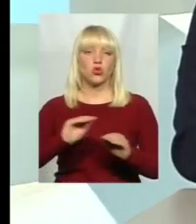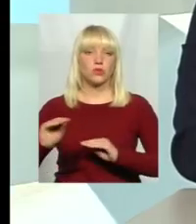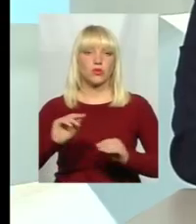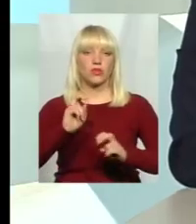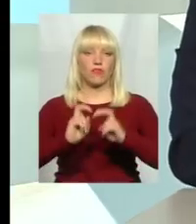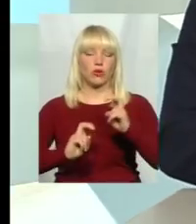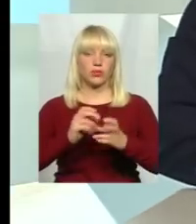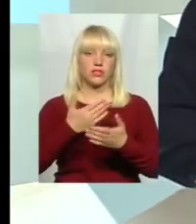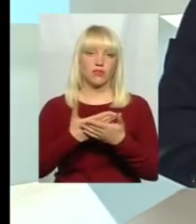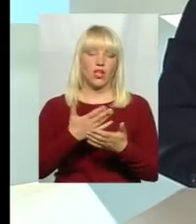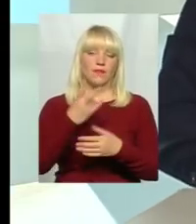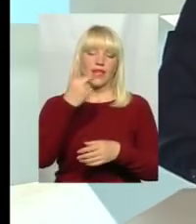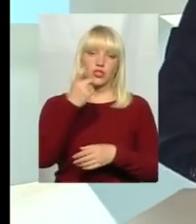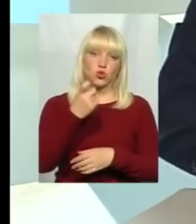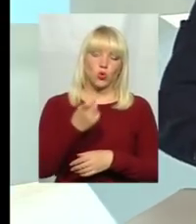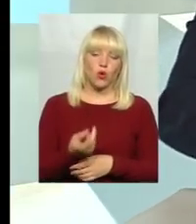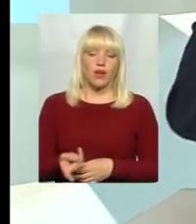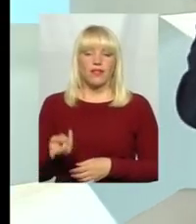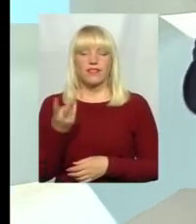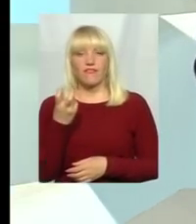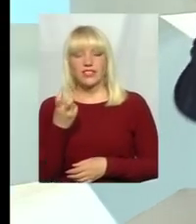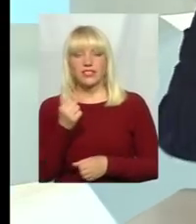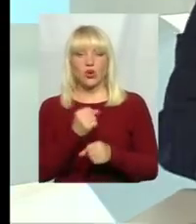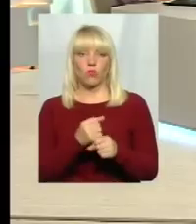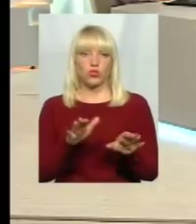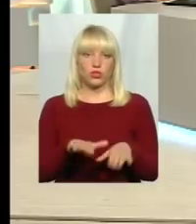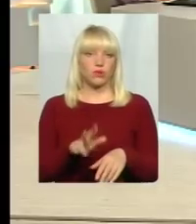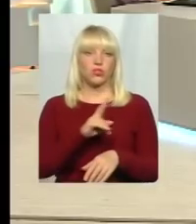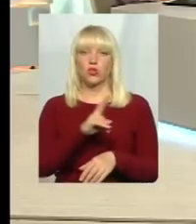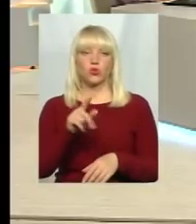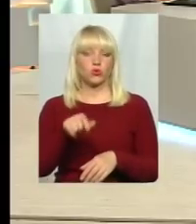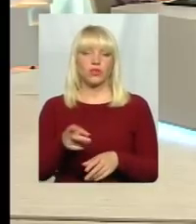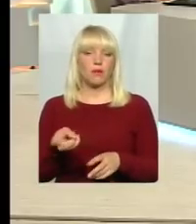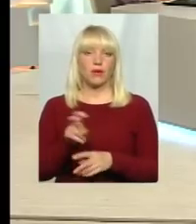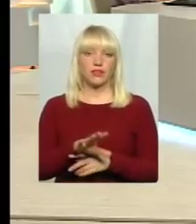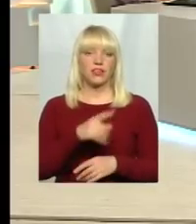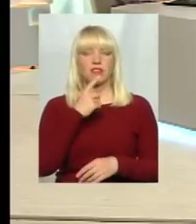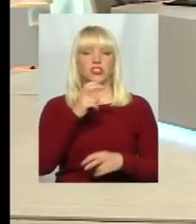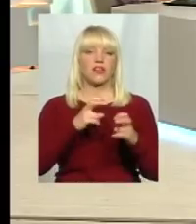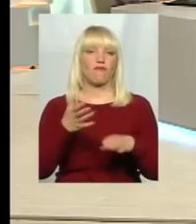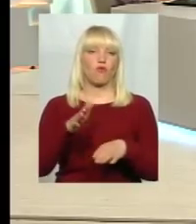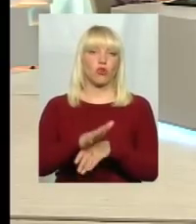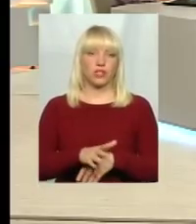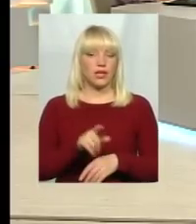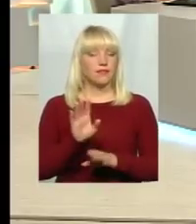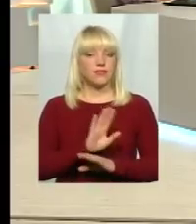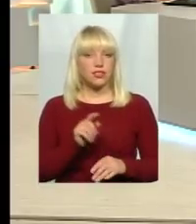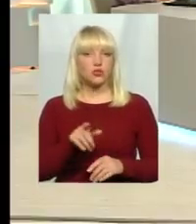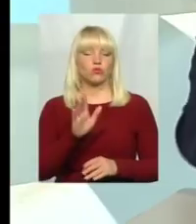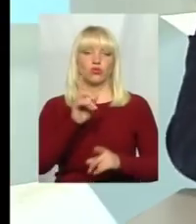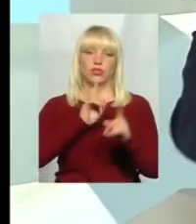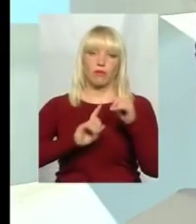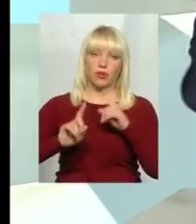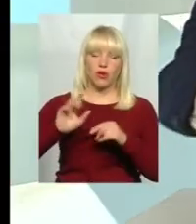на 100, на 200 робочих місць, ніхто ж не прийде, скаже, люди, отут буде завод. Це громадські слухання ведуться, це обговорюється, це